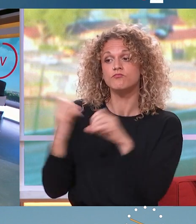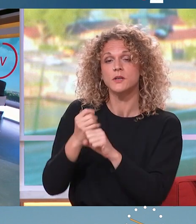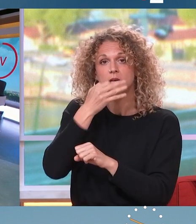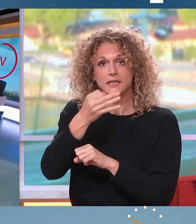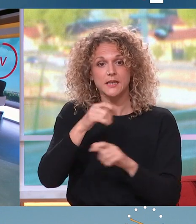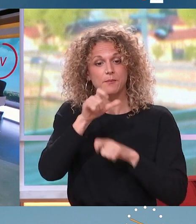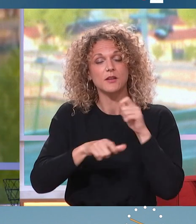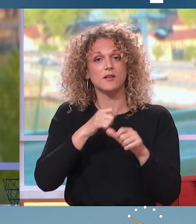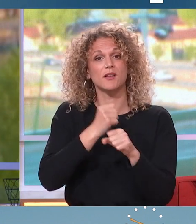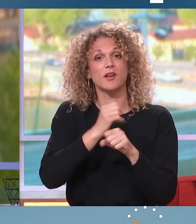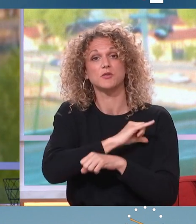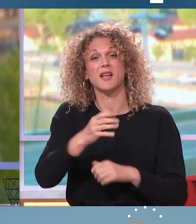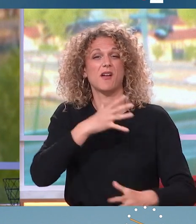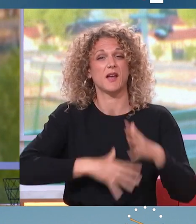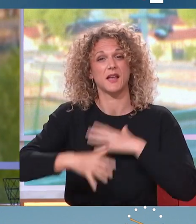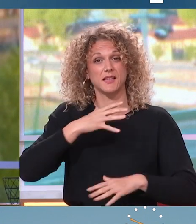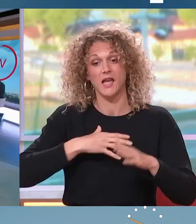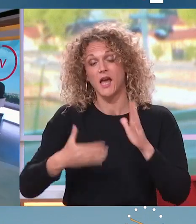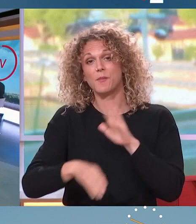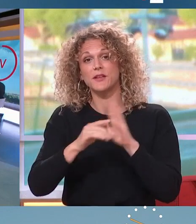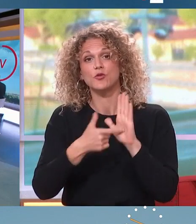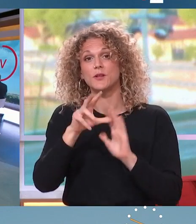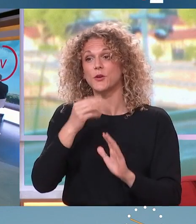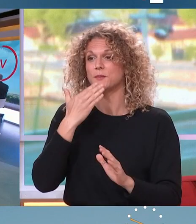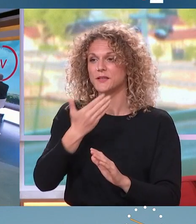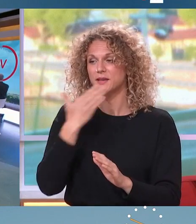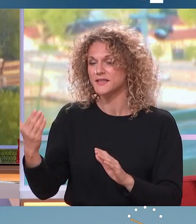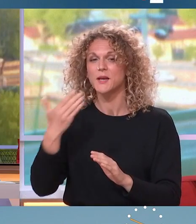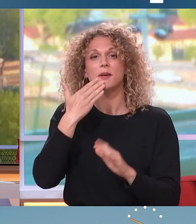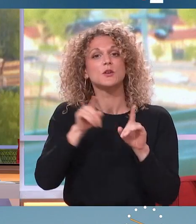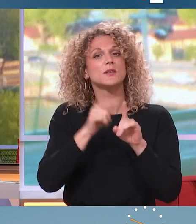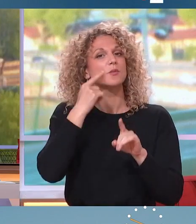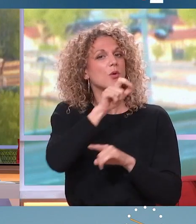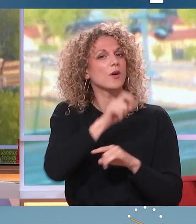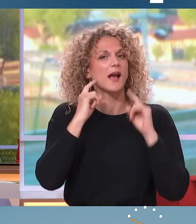travailleront jusqu'à l'épuisement à partir de 2030. Merci à tous les deux. Merci à Anne-Claire Boutineau pour la traduction en langue des signes.